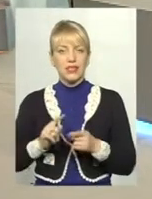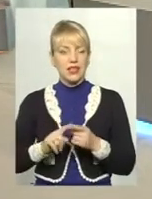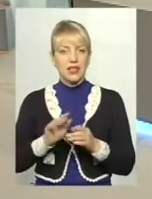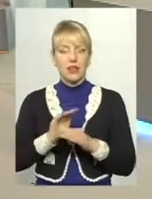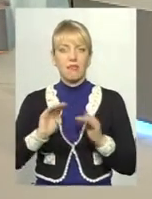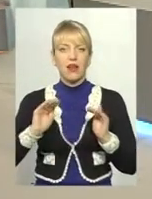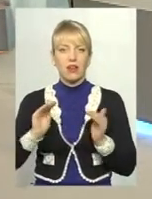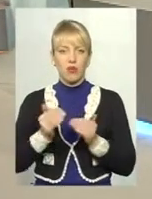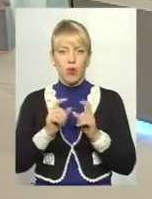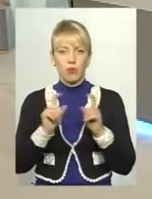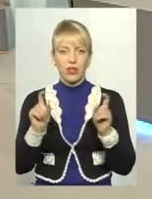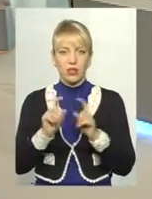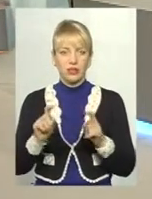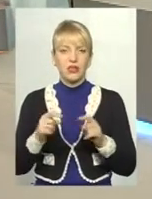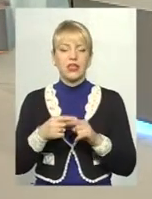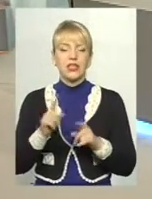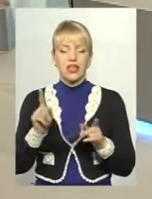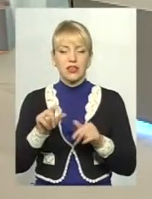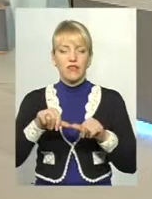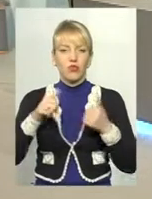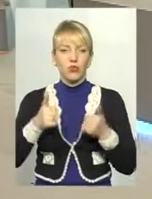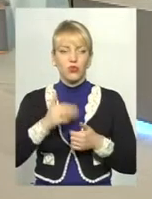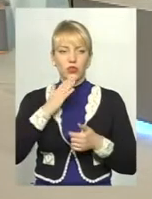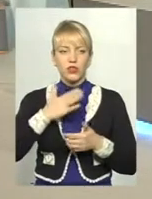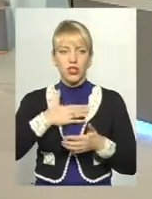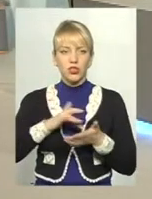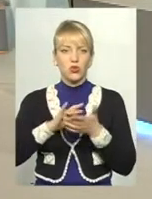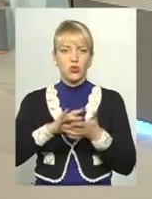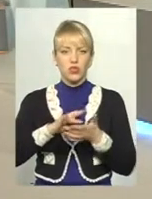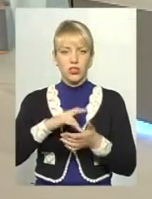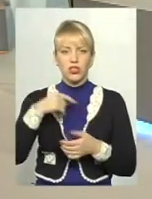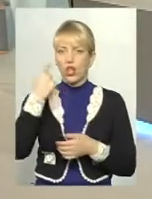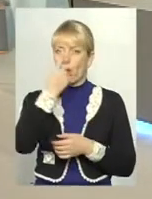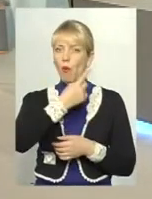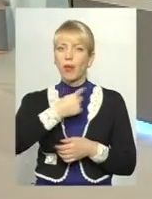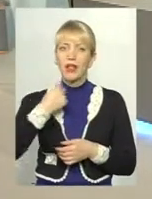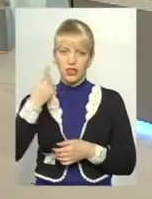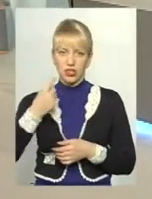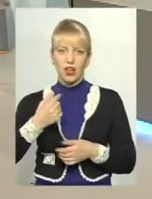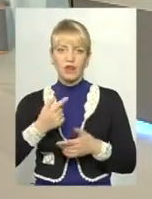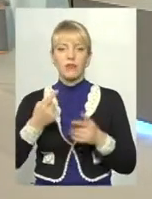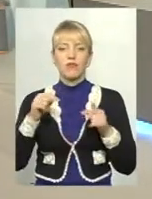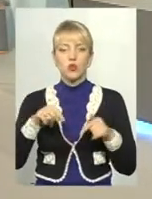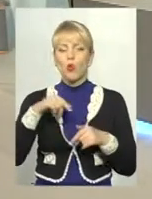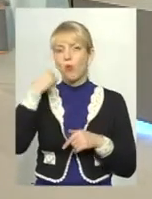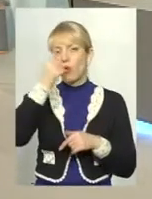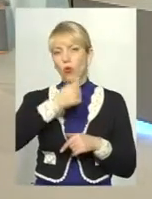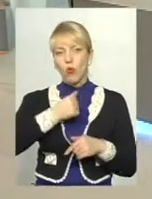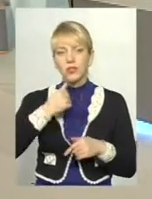тих об'єктів, які формують наше туристичне обличчя. В цьому році значна увага була